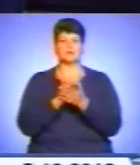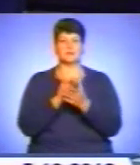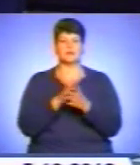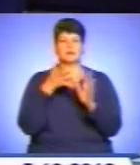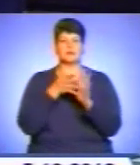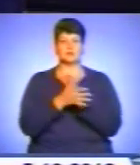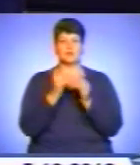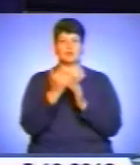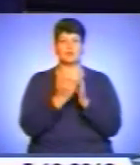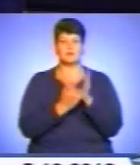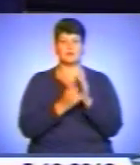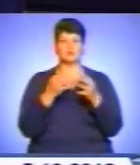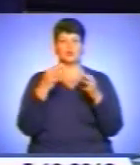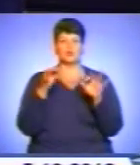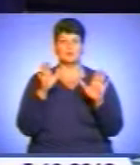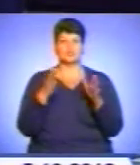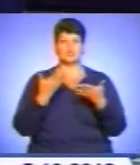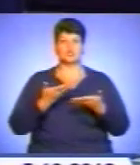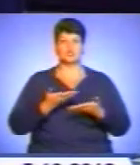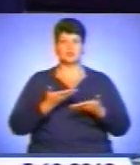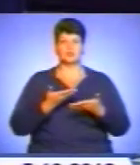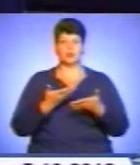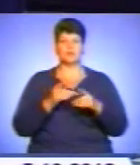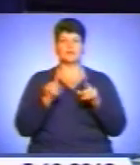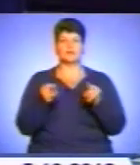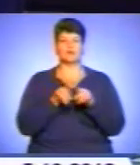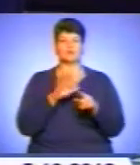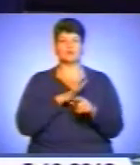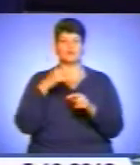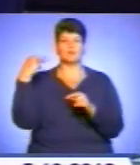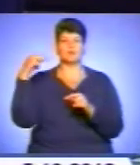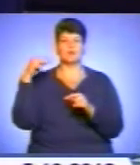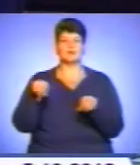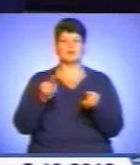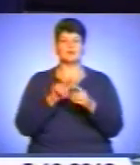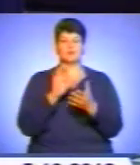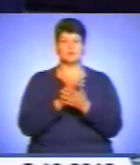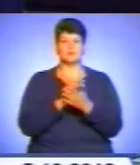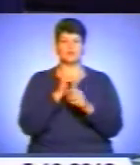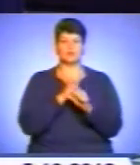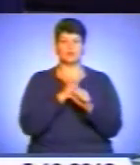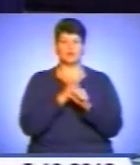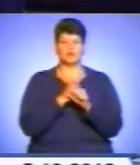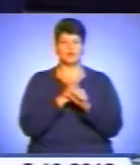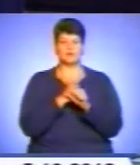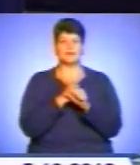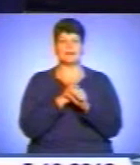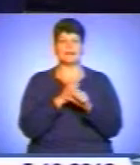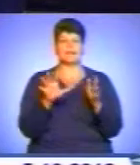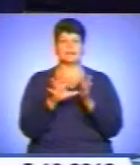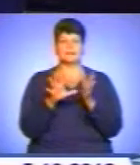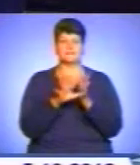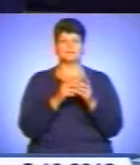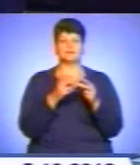програми «Доступне житло». Побував глава держави і на Запоріжжі. Там він ознайомився з роботою Ботіївської вітряної електростанції.